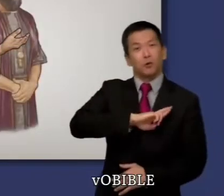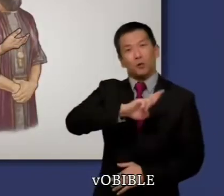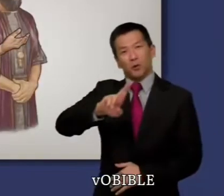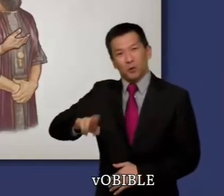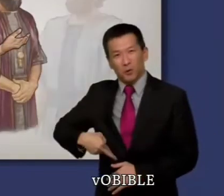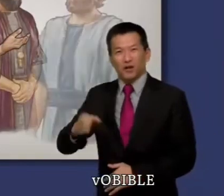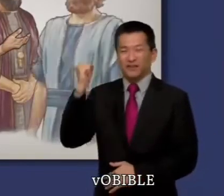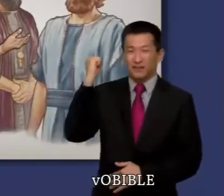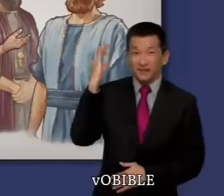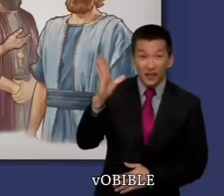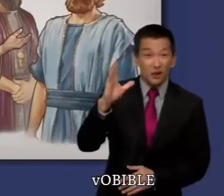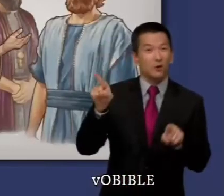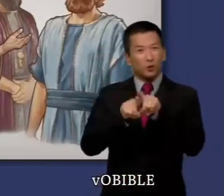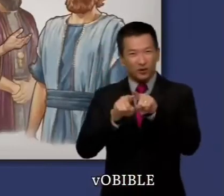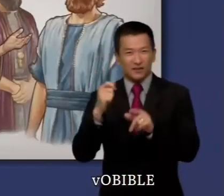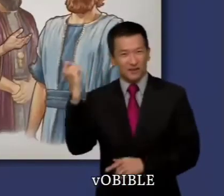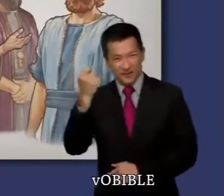roi Saül et David.